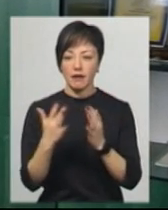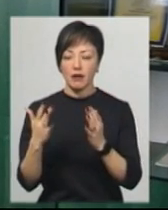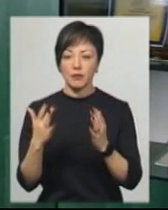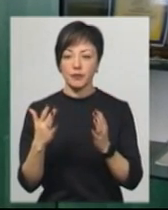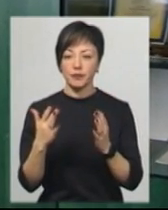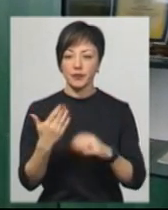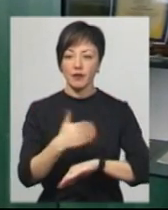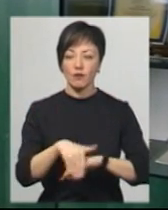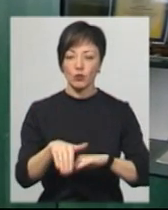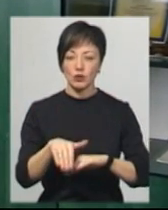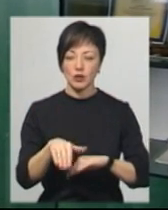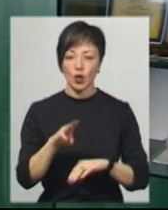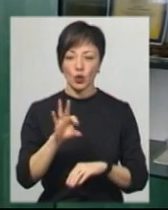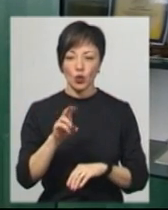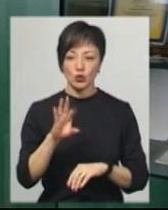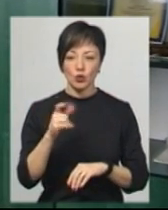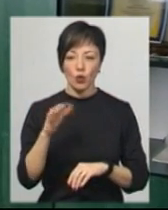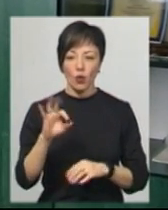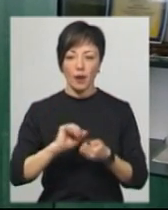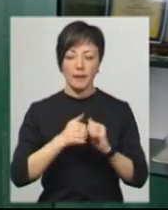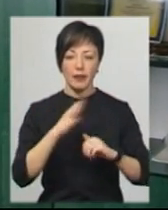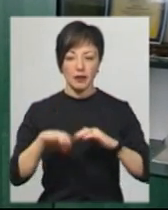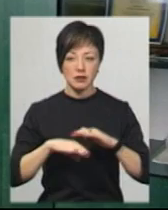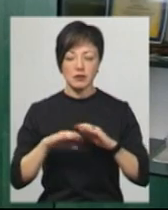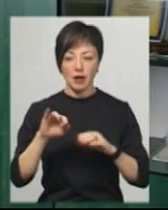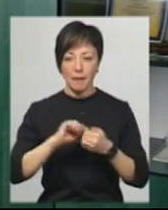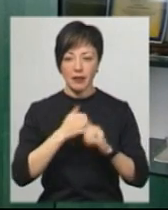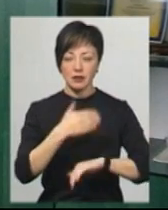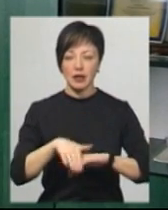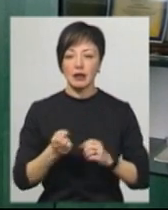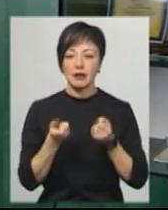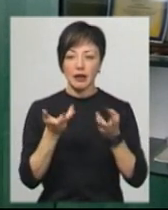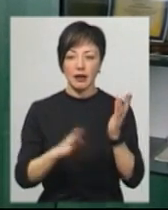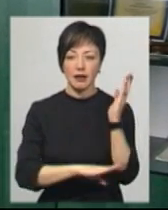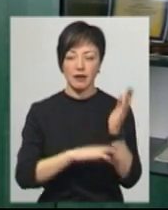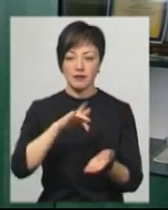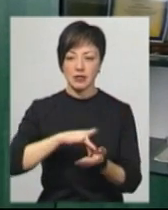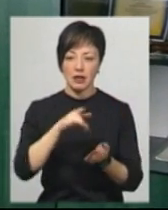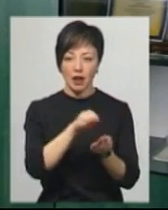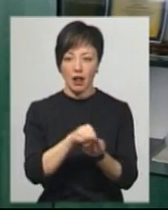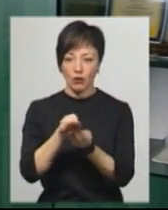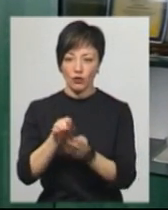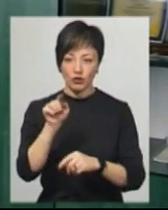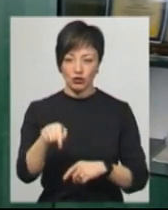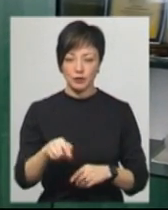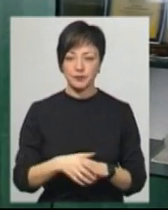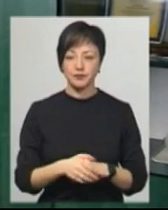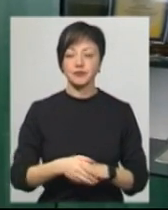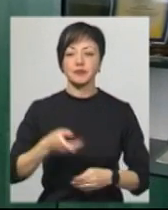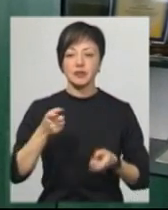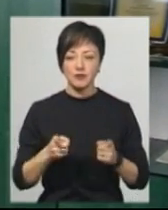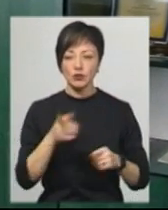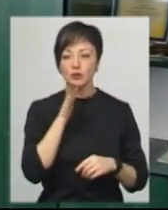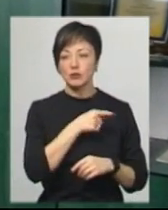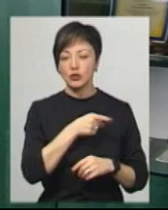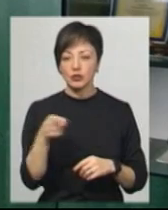вулиці Толстого та Кам'янецької і декілька дерев в центрі кладовища. Звісно, що